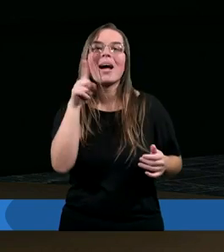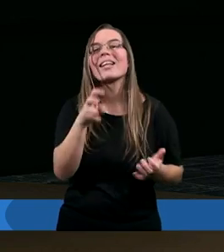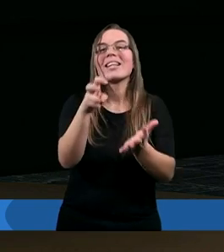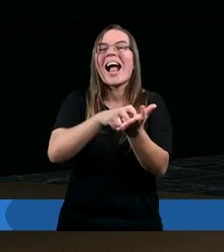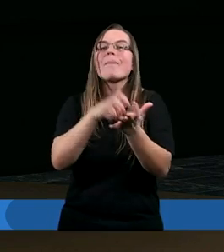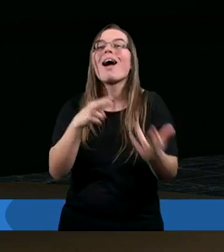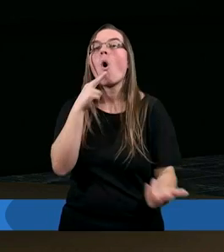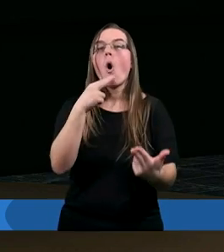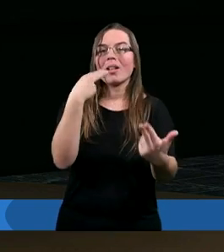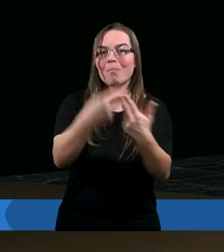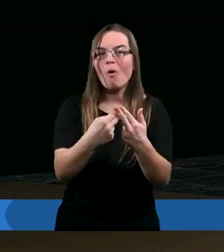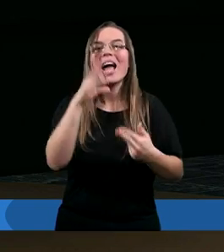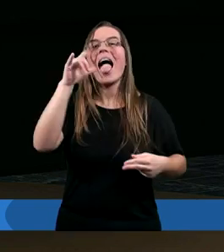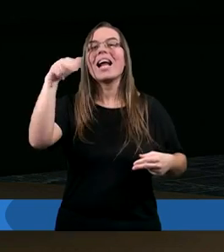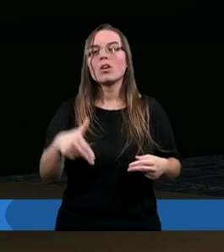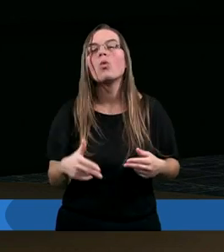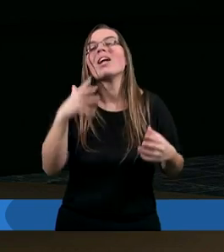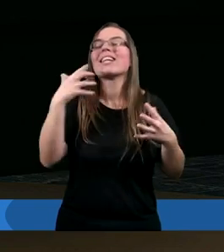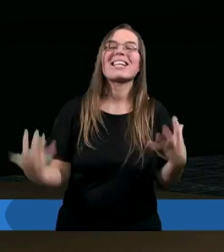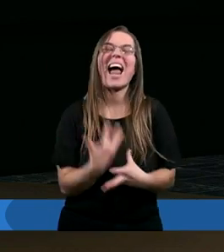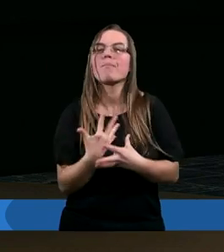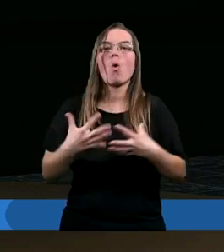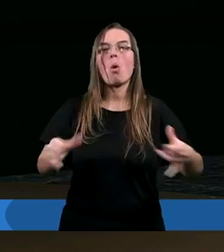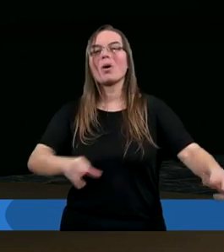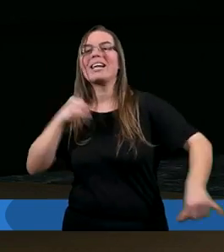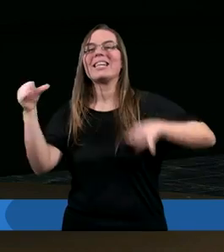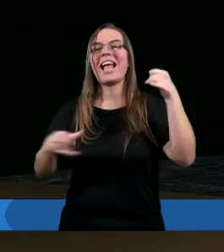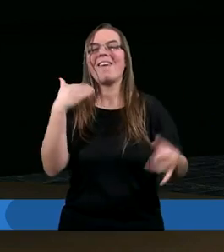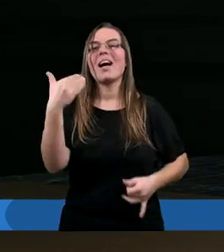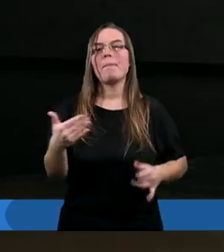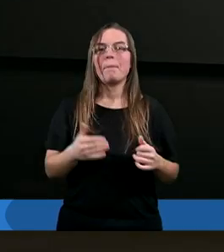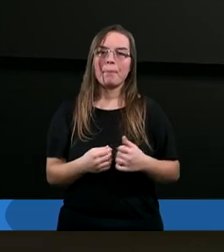zabrakło odpowiedzi, Elichu zapłonął gniewem.